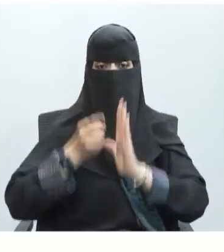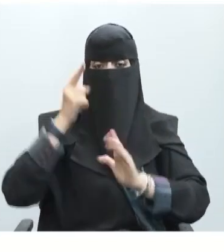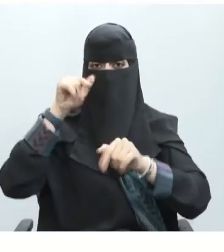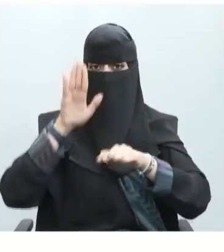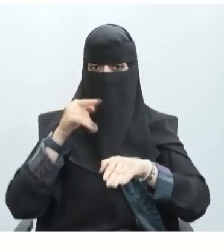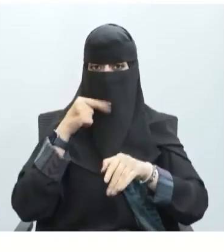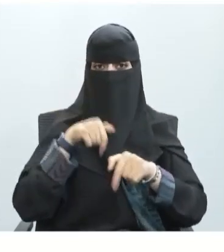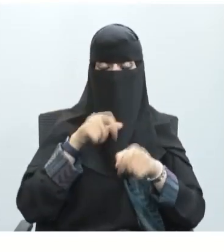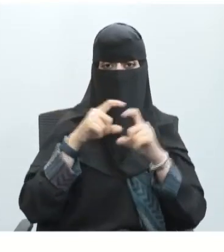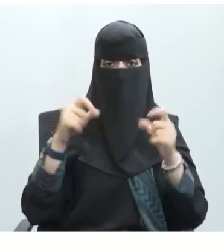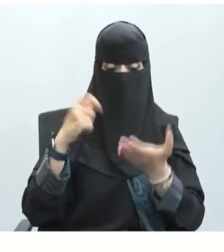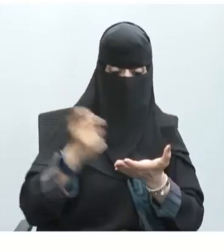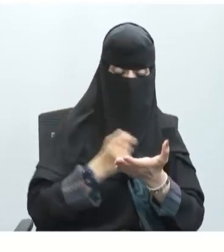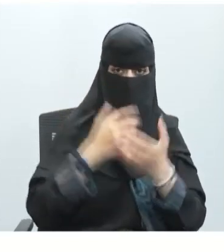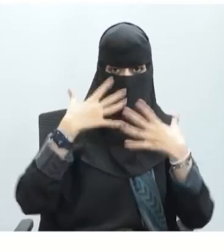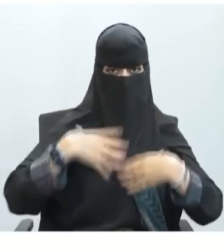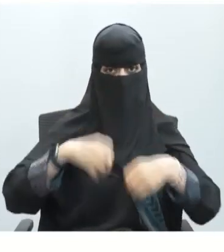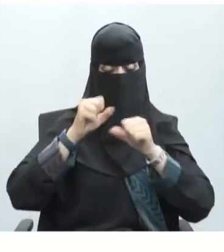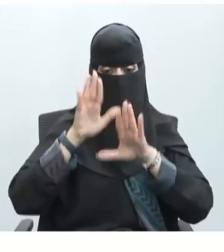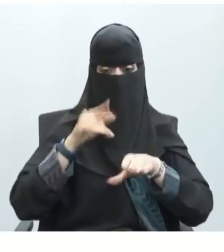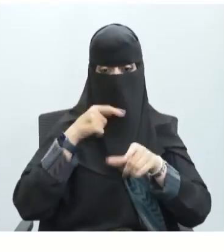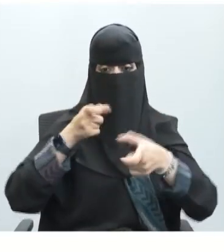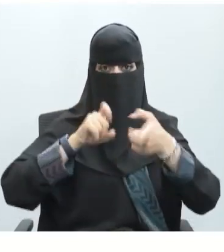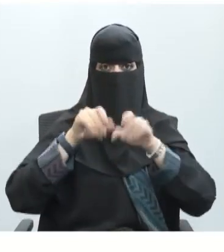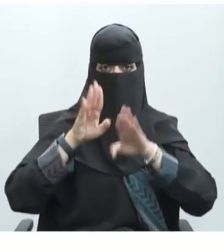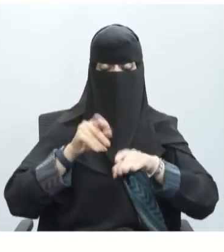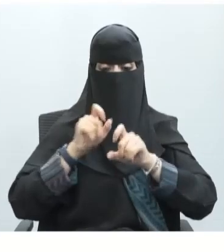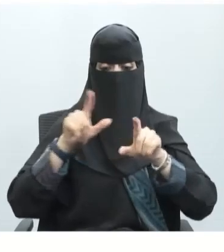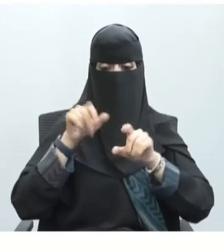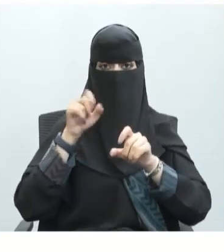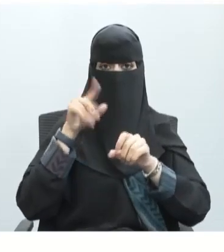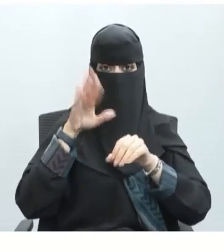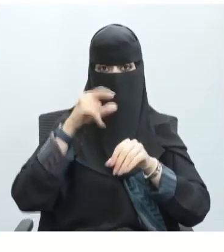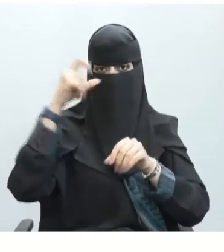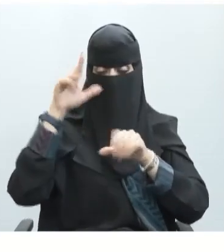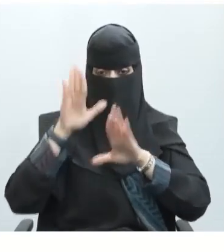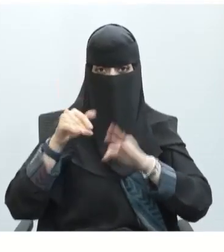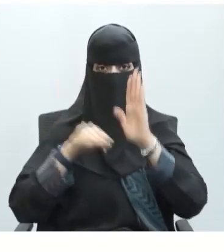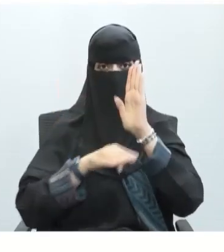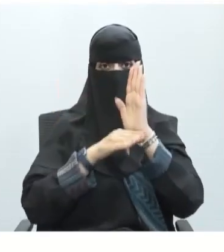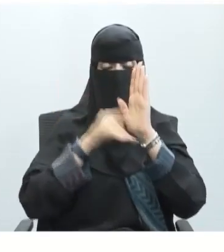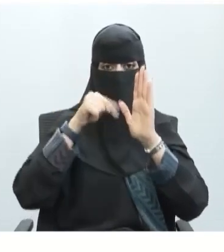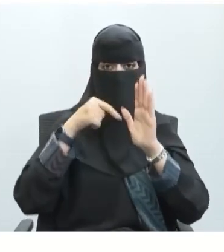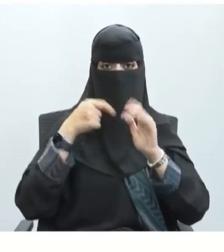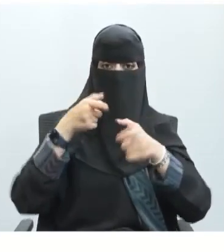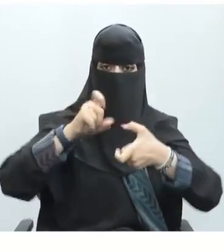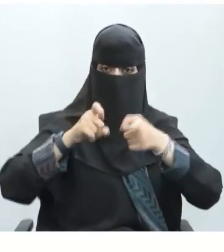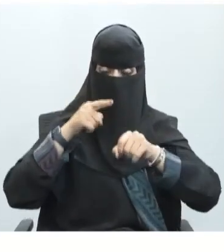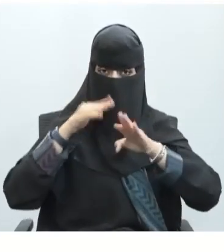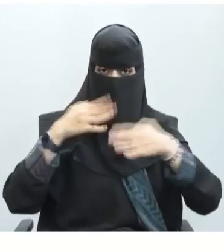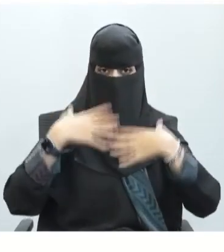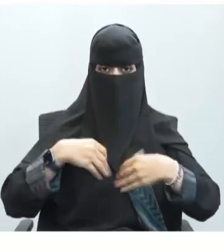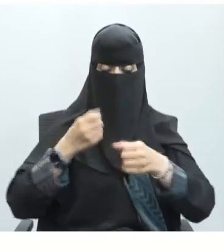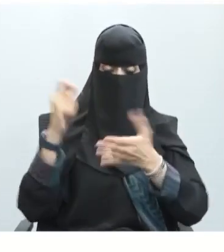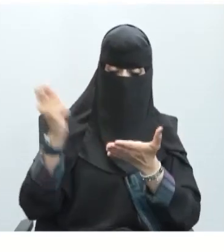منا بطاقة السلامة تظهر معنا في موقع قنوات عين هناك بطاقة للتجارب يقوم